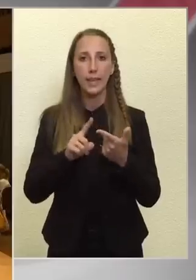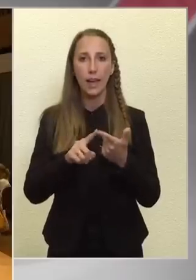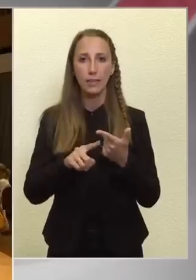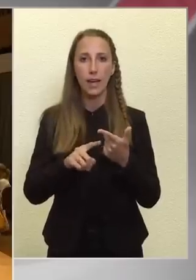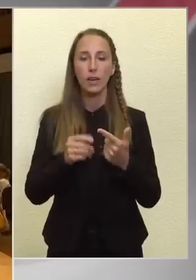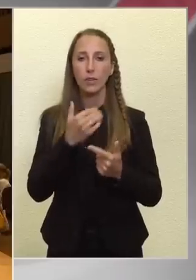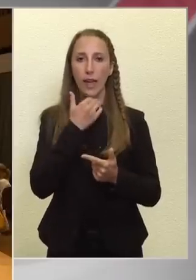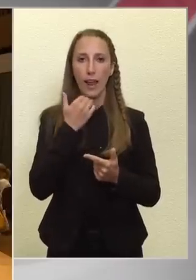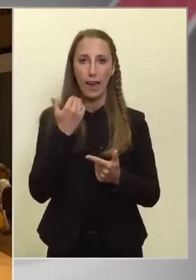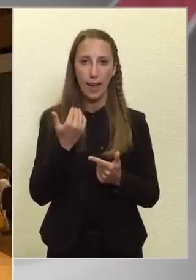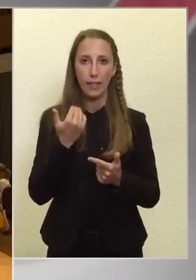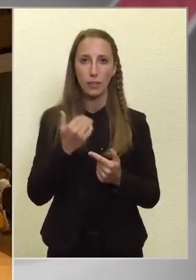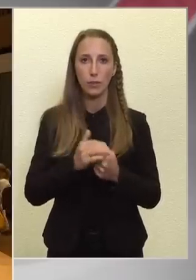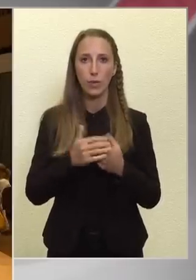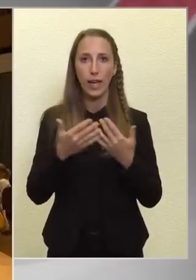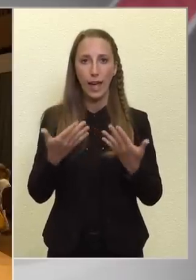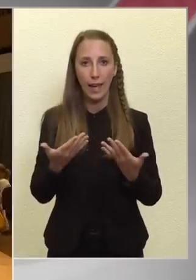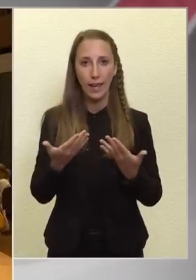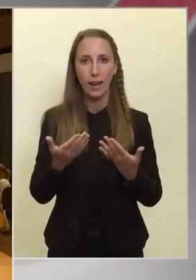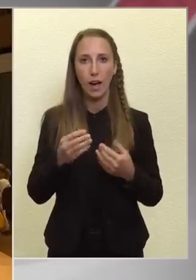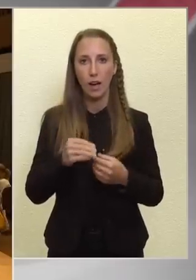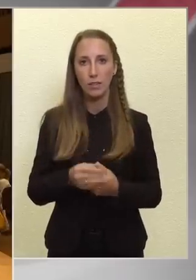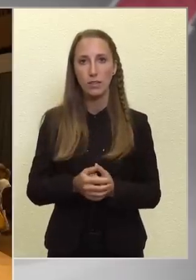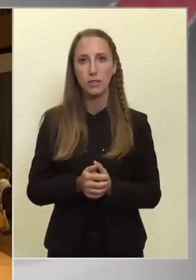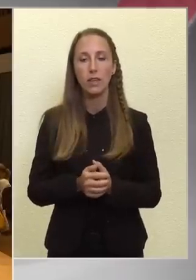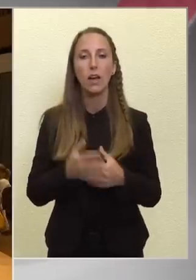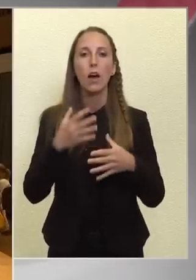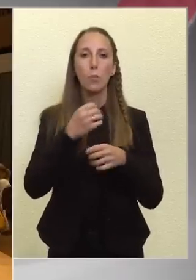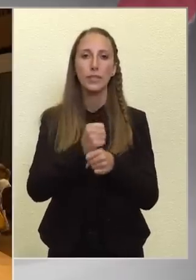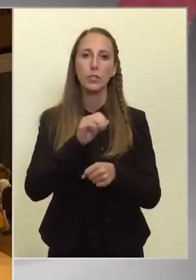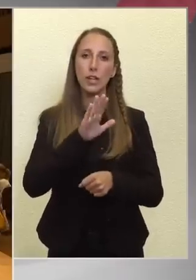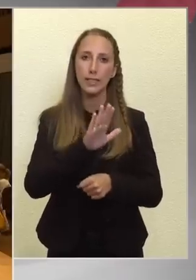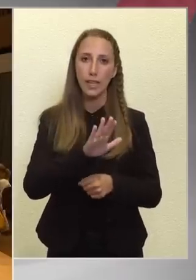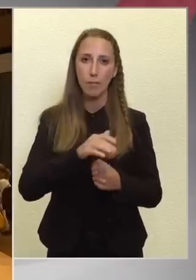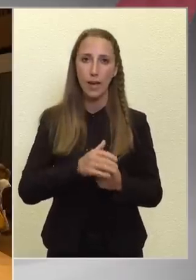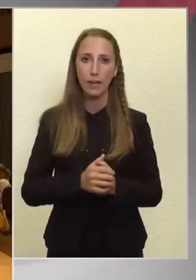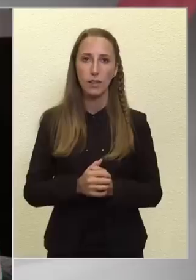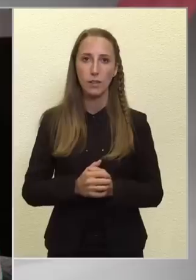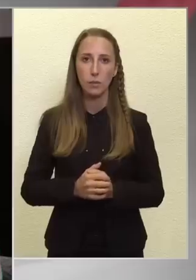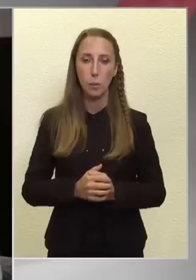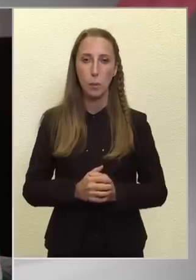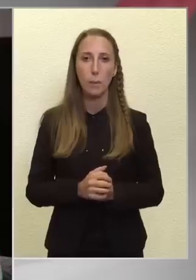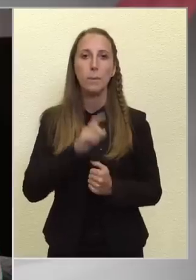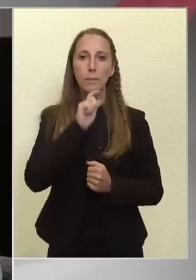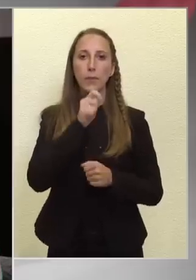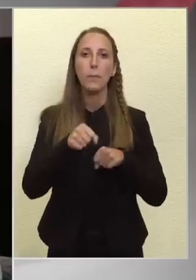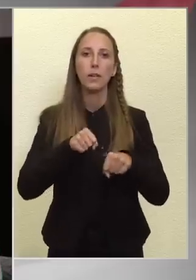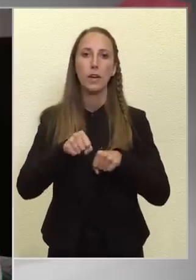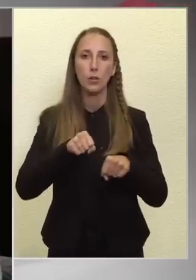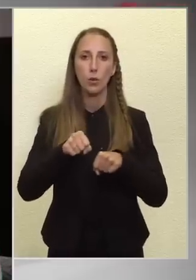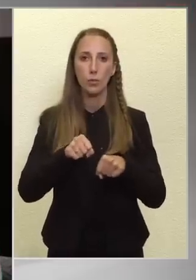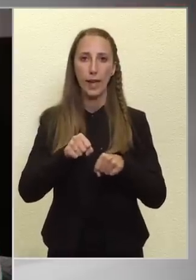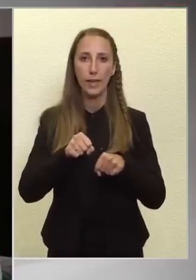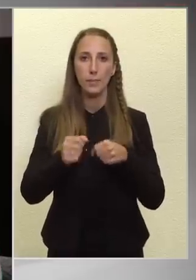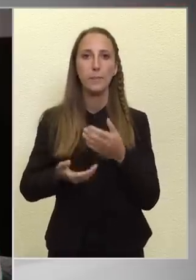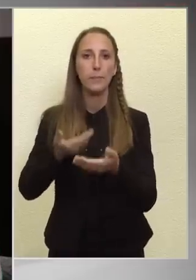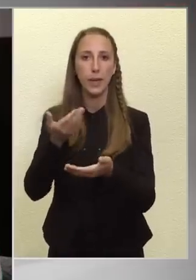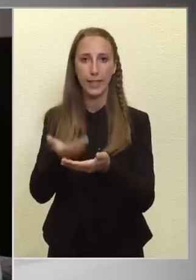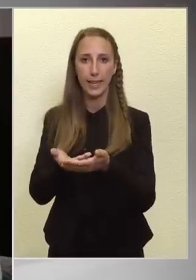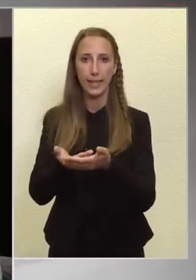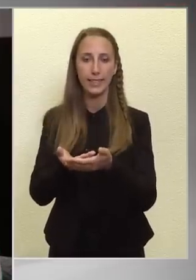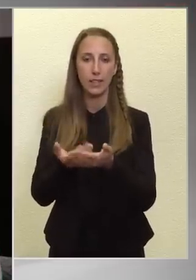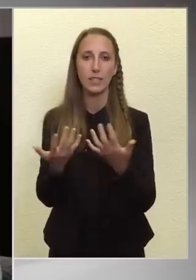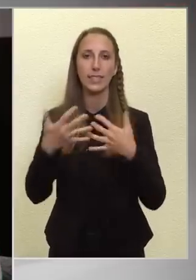elegendő-e az a bizottság számára, ha a magyar kormány beterjeszti az